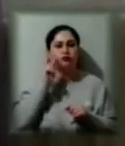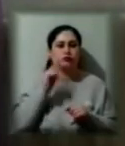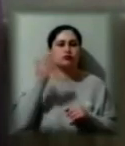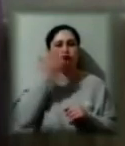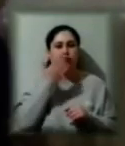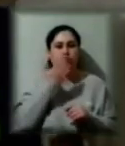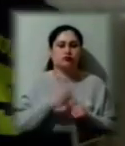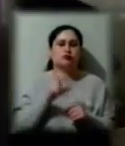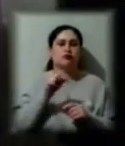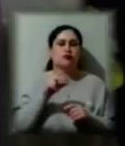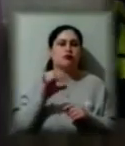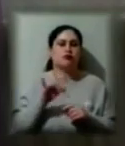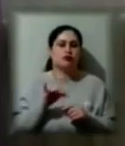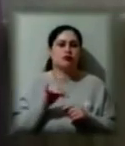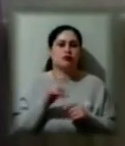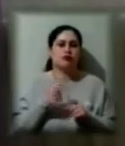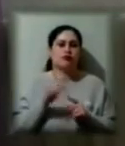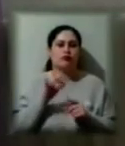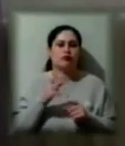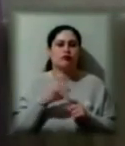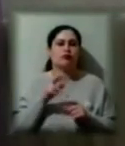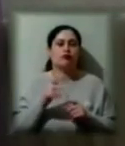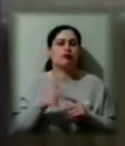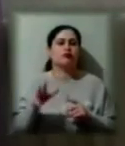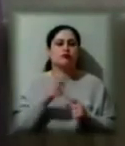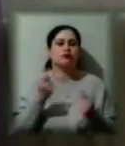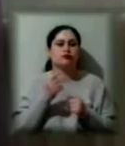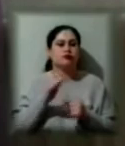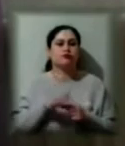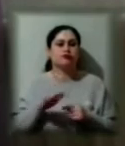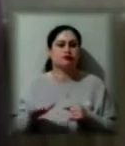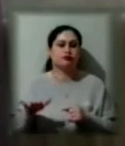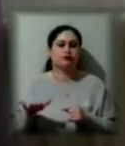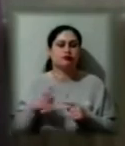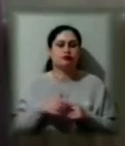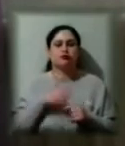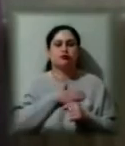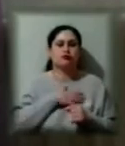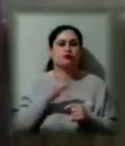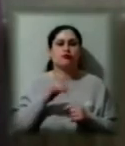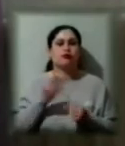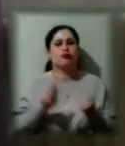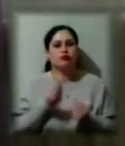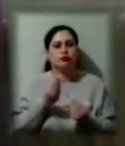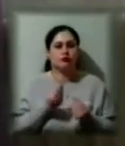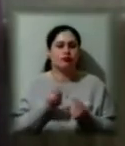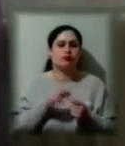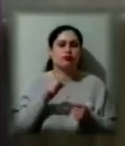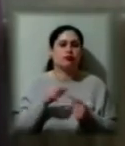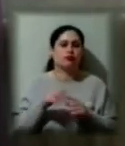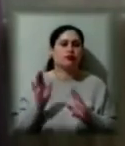Він, як звичайна дитина, любить побавитися, але після 15